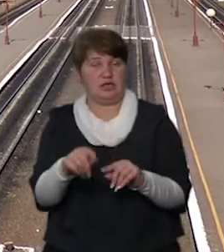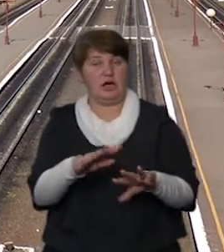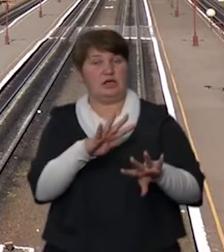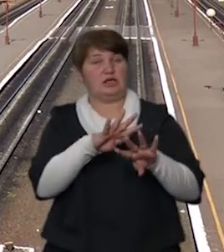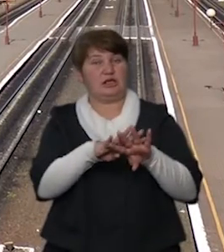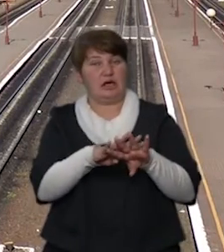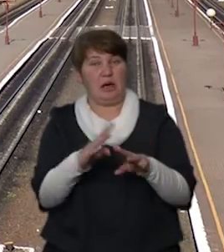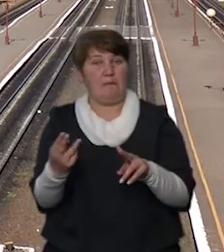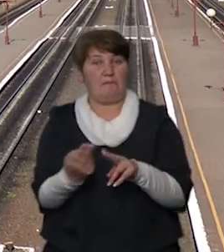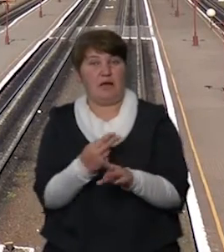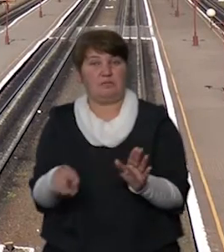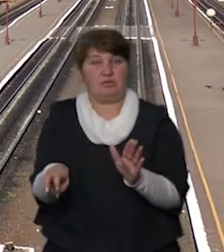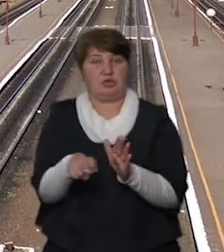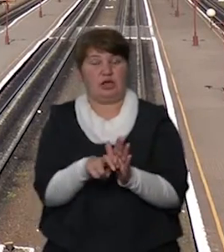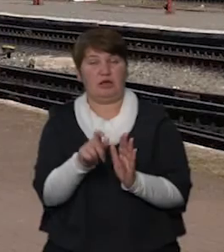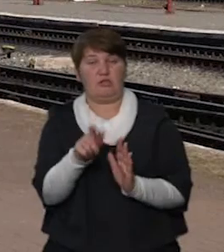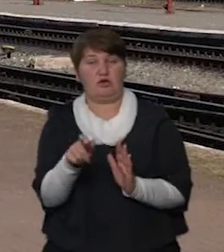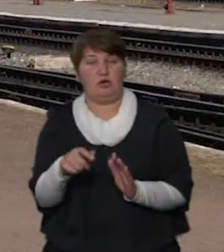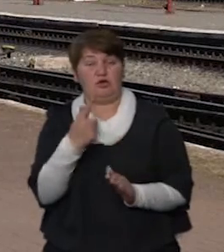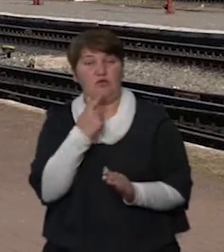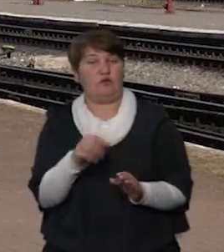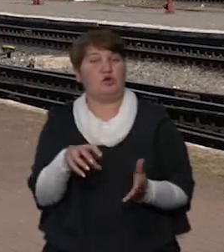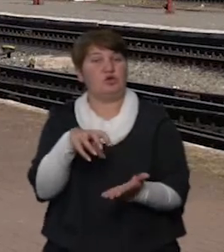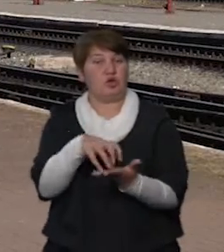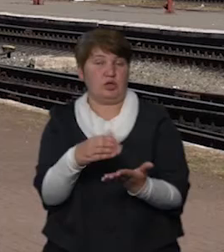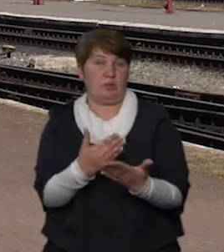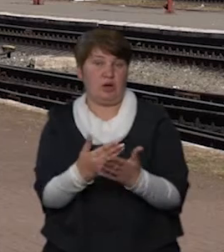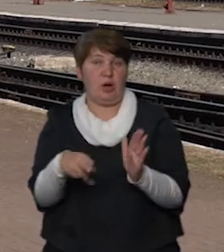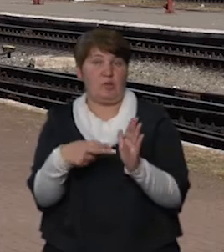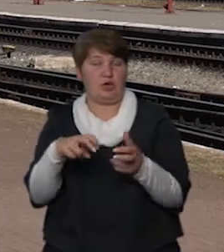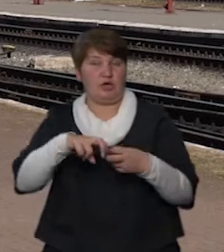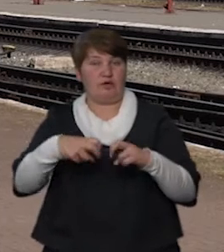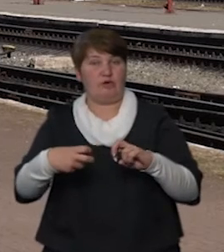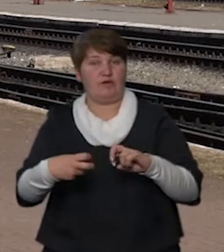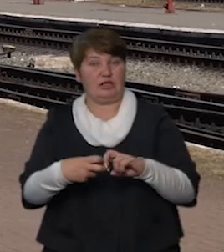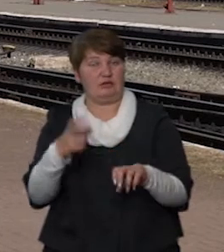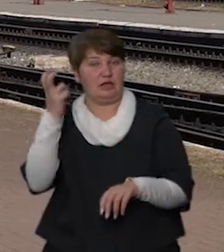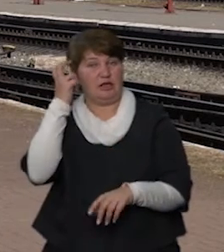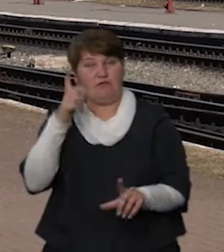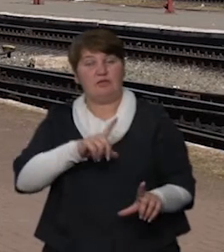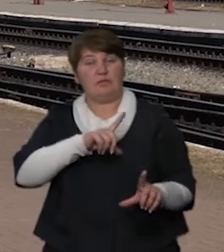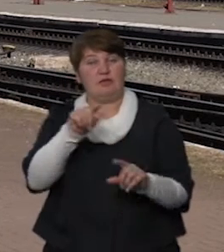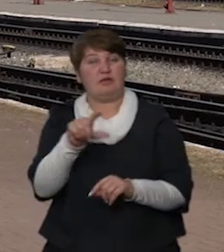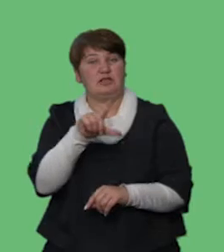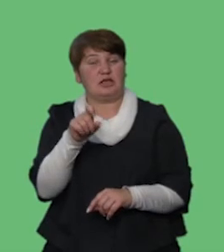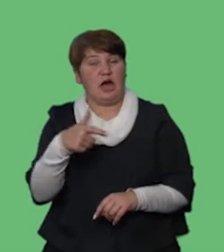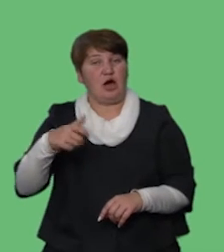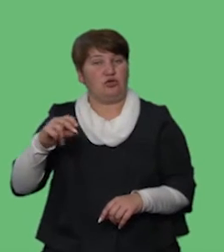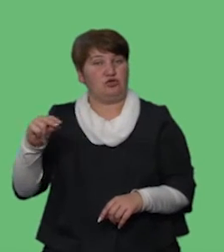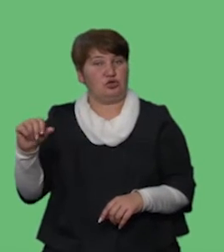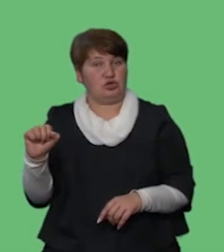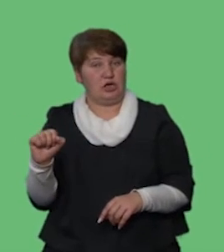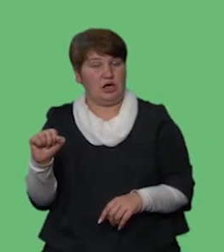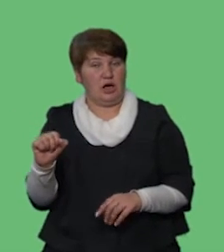без посадки пасажирів у червоній зоні. До прикладу, потяг Івано-Франківськ Київ відправлявся з Галича. Дизель